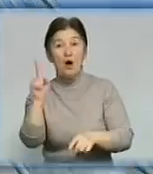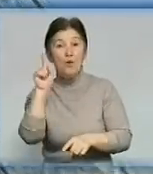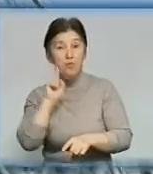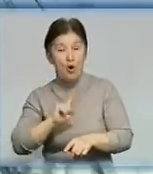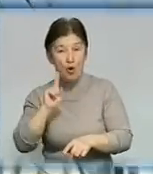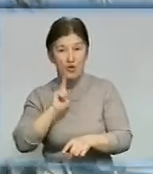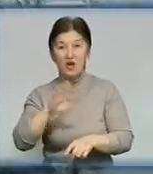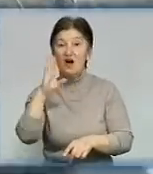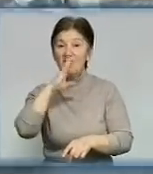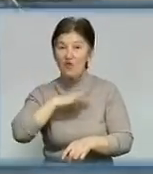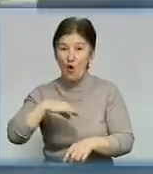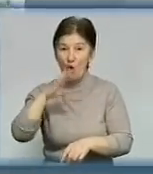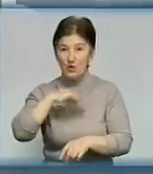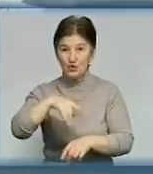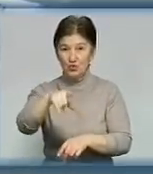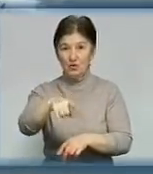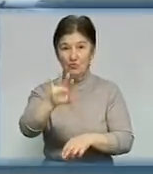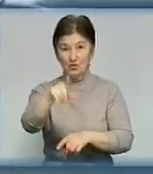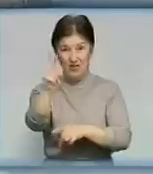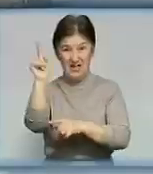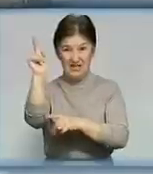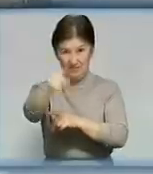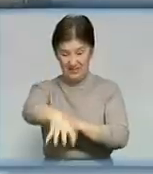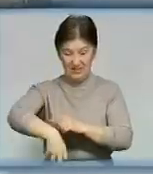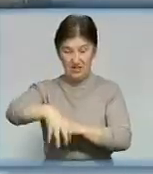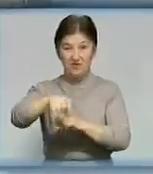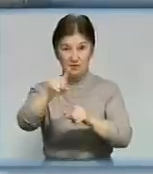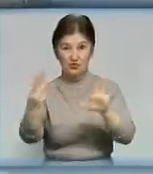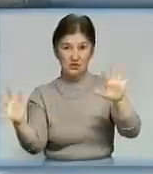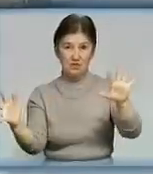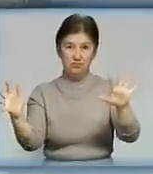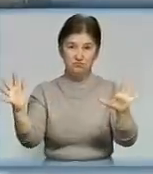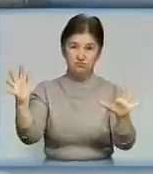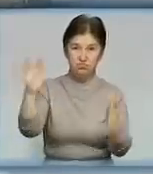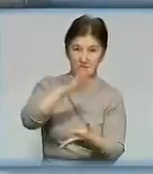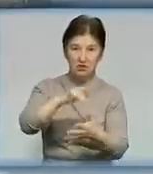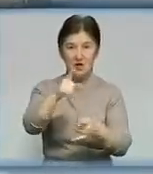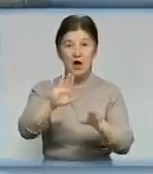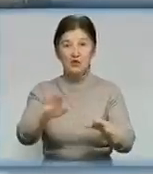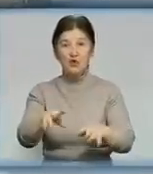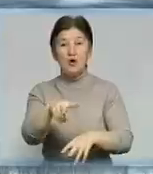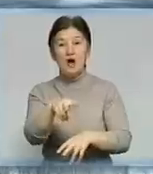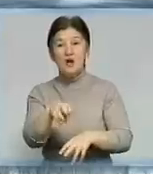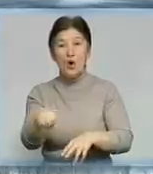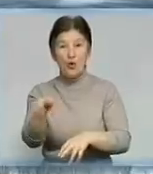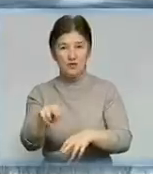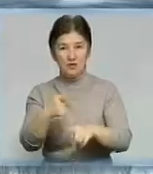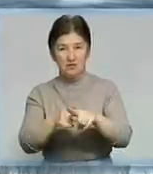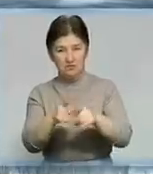800-тонний електроекскаватор може перехилитися і впасти на дно. Землю під ним зараз тримує лише крига, впевнені робітники.